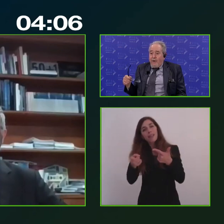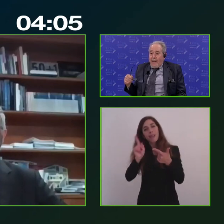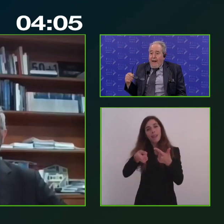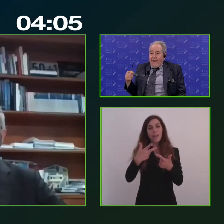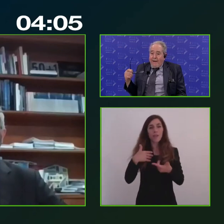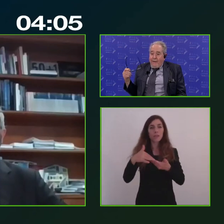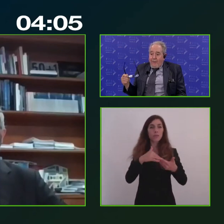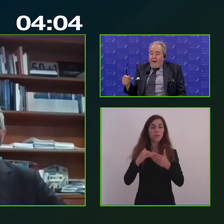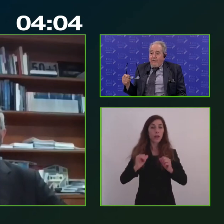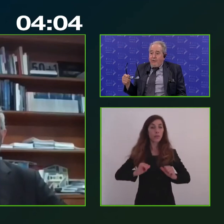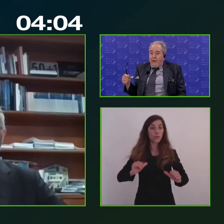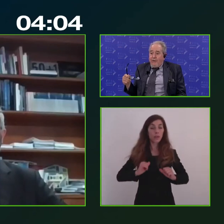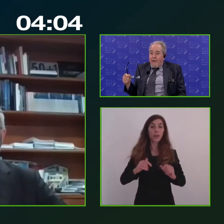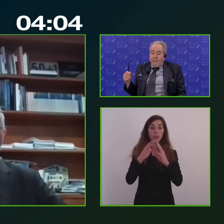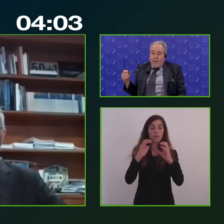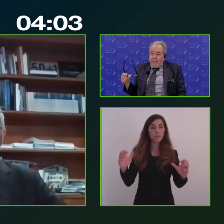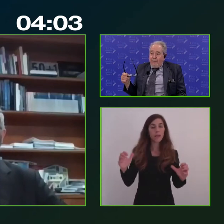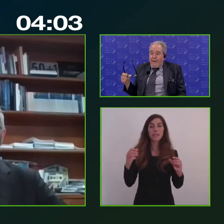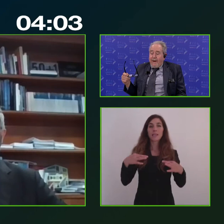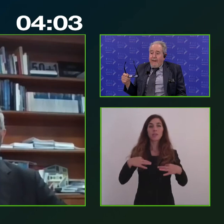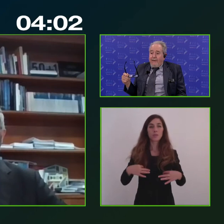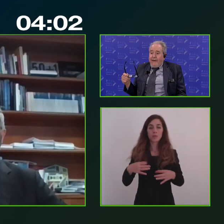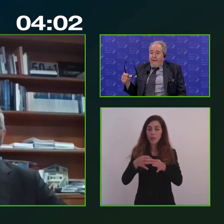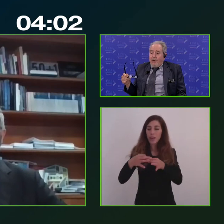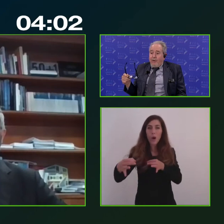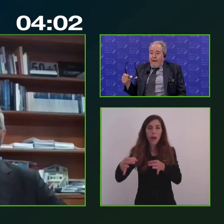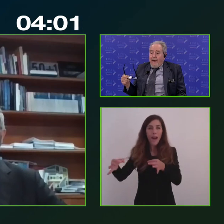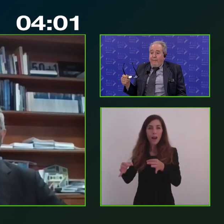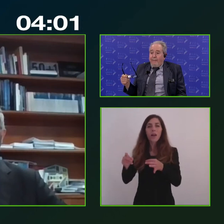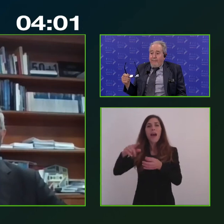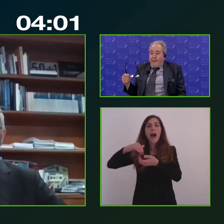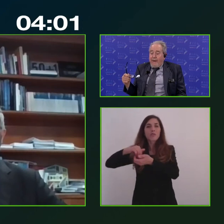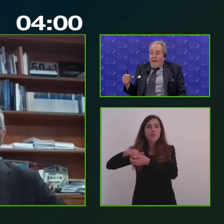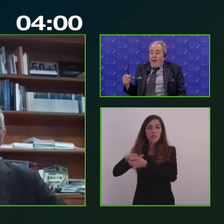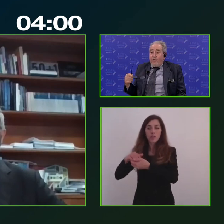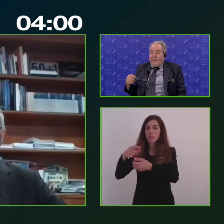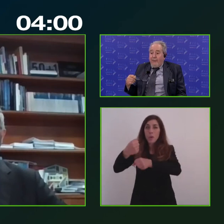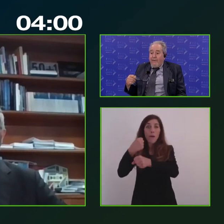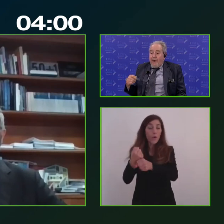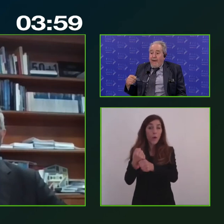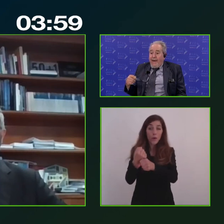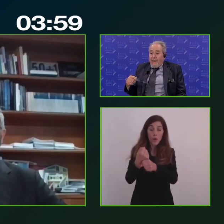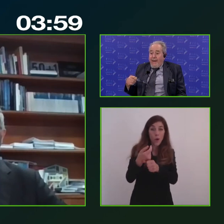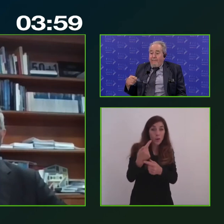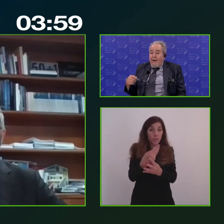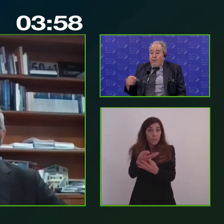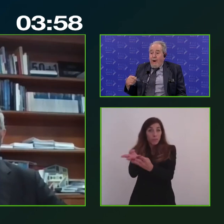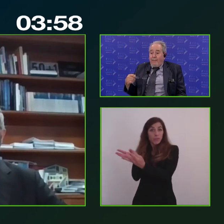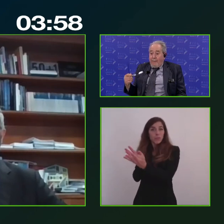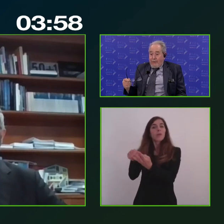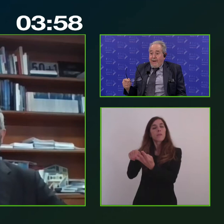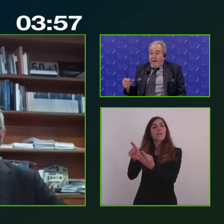istituzioni locali, dell'associazionismo, del lavoro che è consapevole ed è